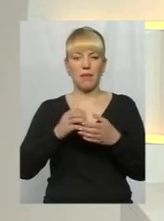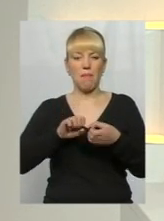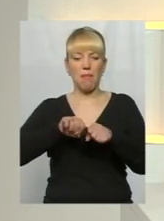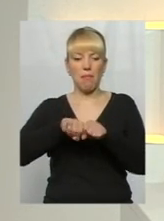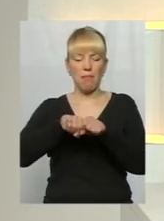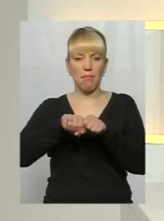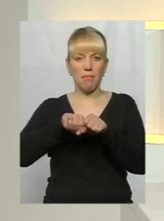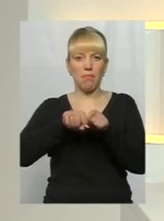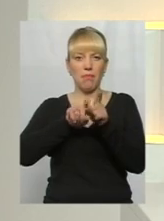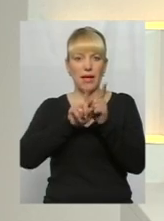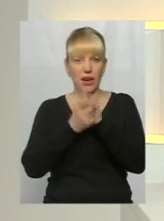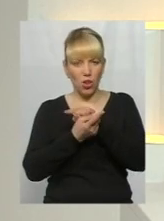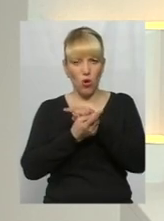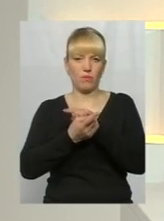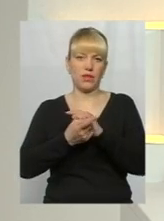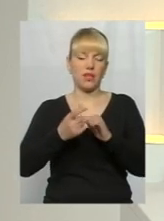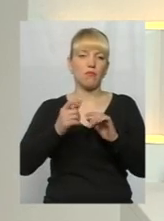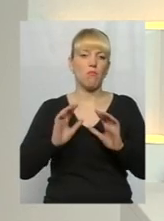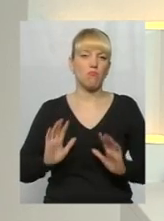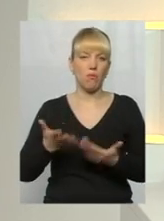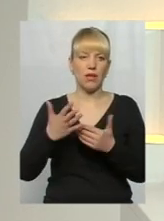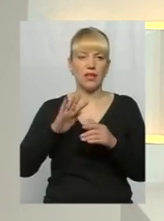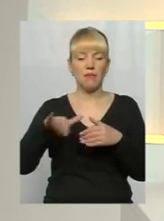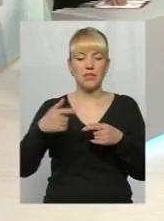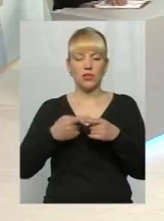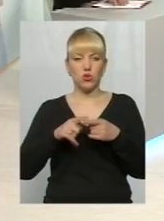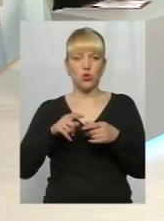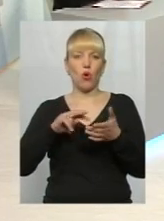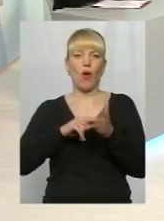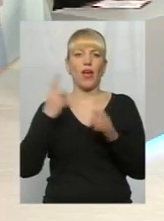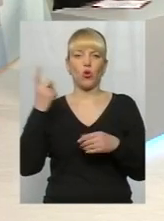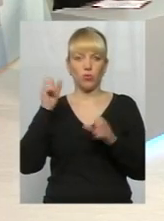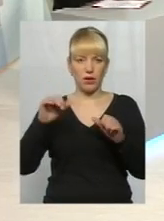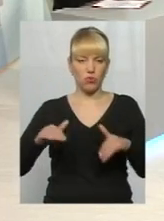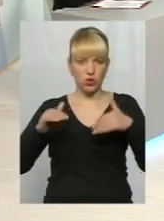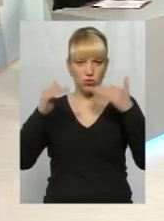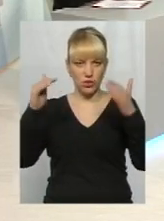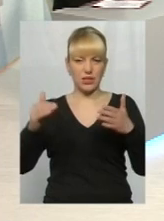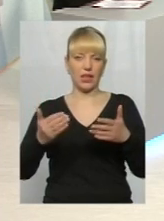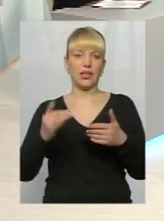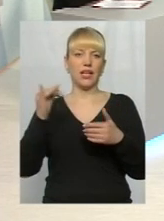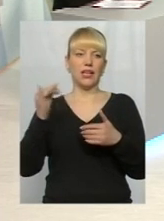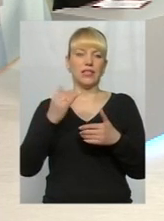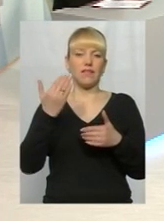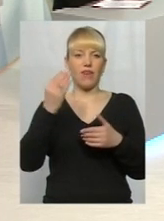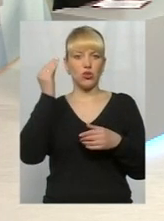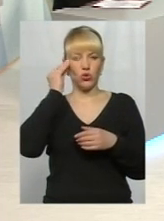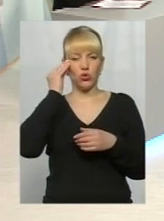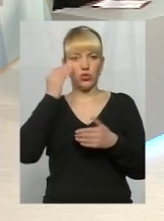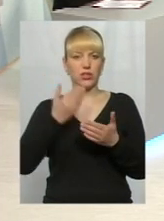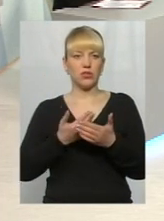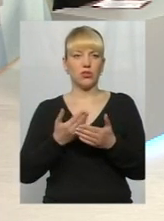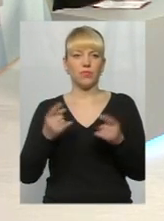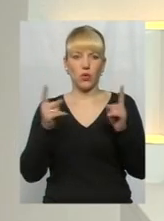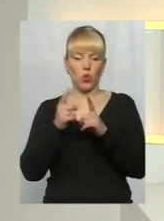І, в принципі, після того економіка може зростати. З вашої точки зору, тільки